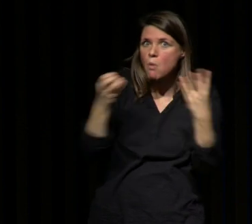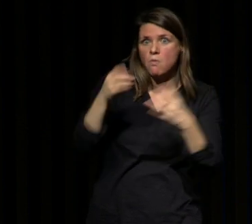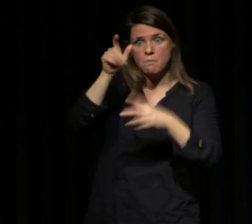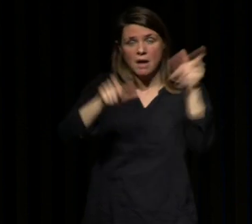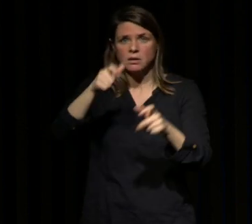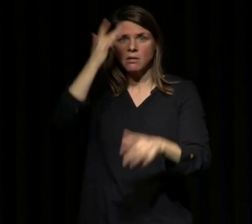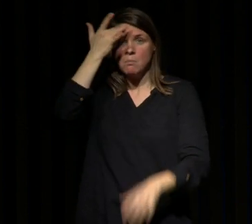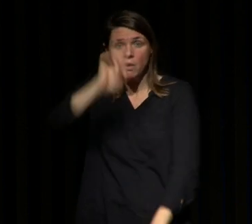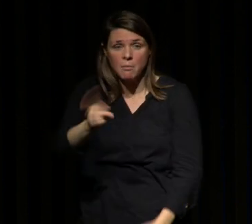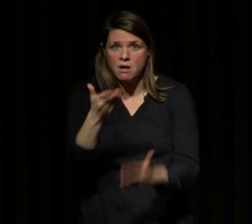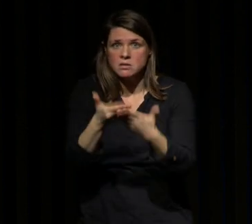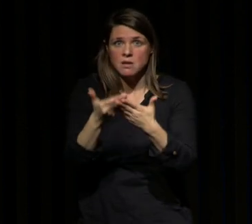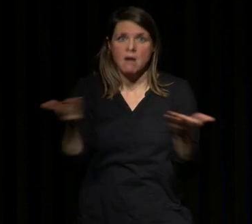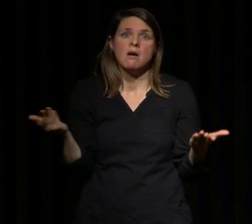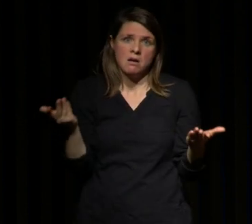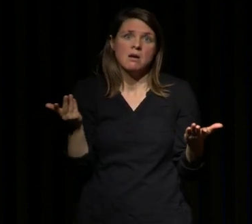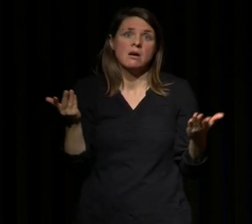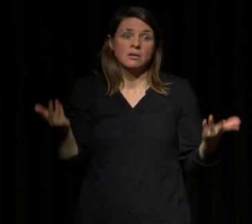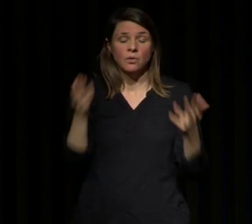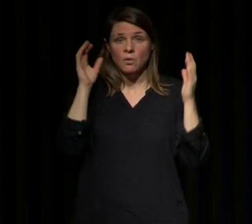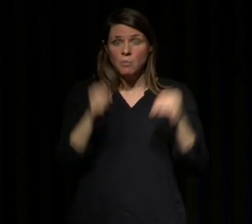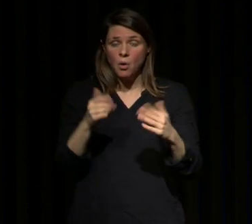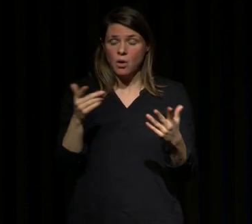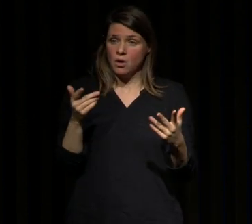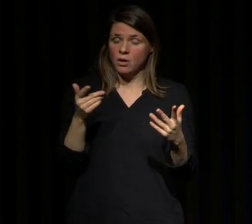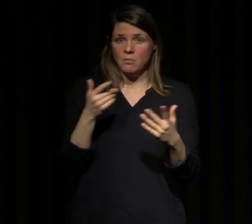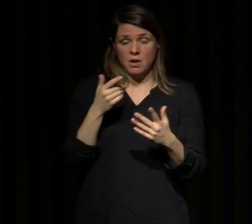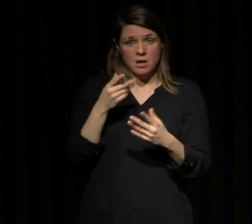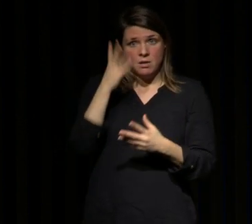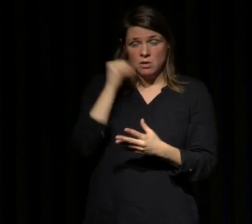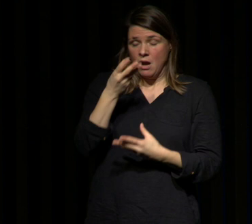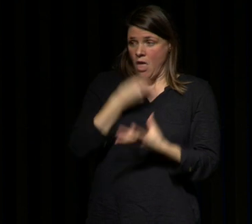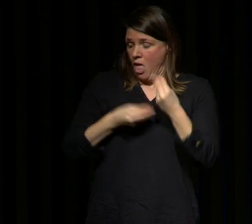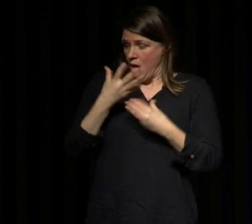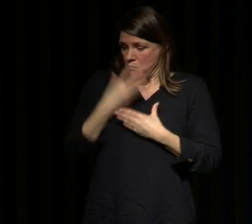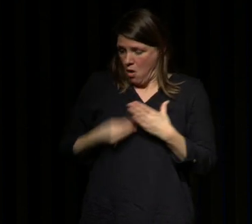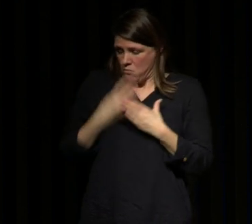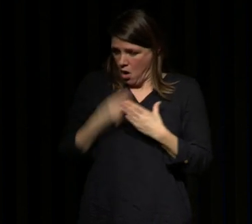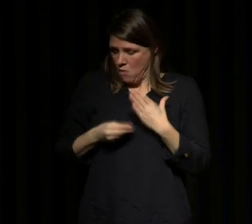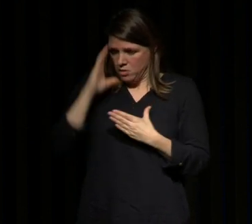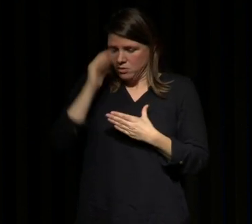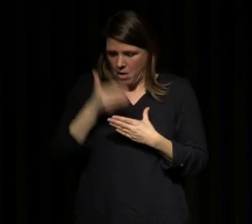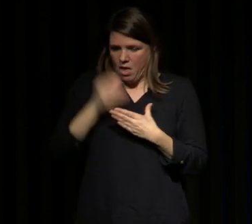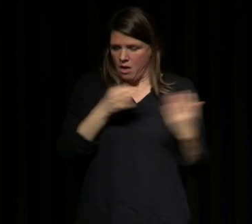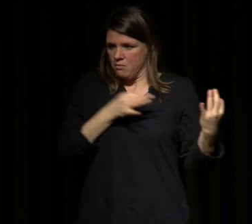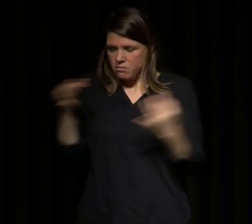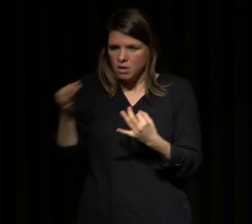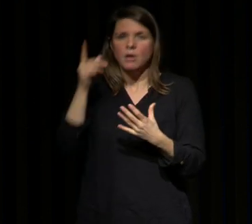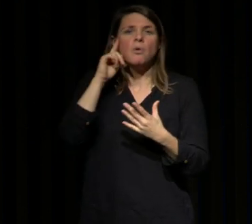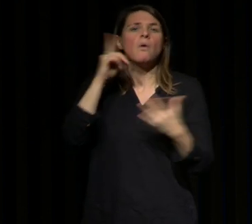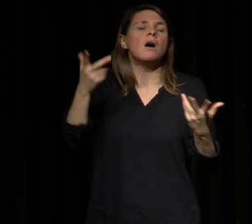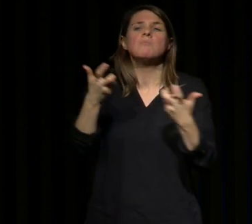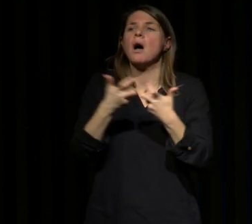et peuvent arriver à se retrouver dans des mécanismes de manque de sommeil chronique parce qu'ils pensent qu'aller se distraire